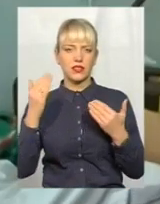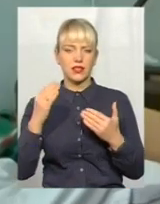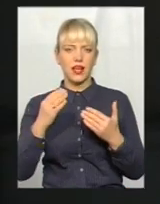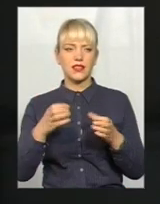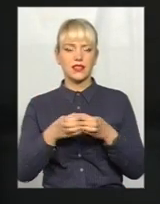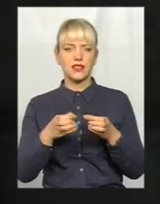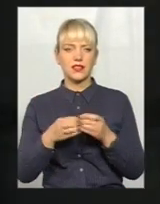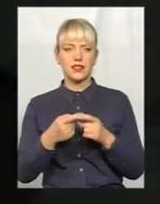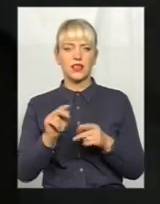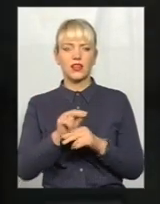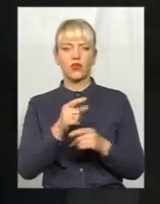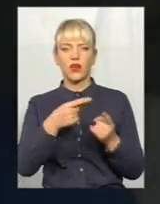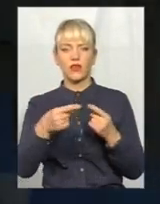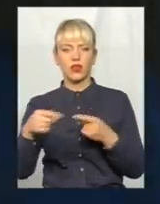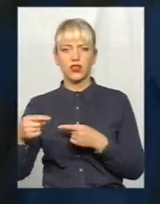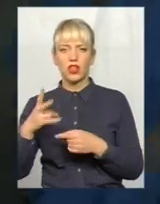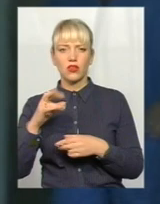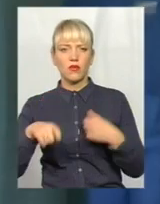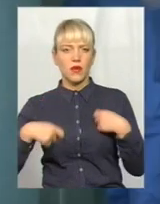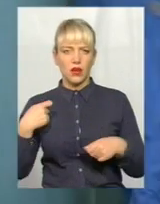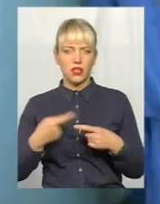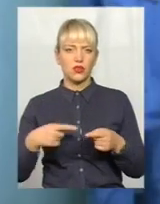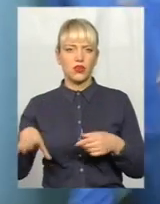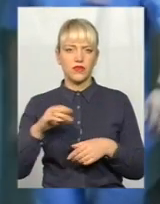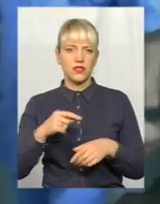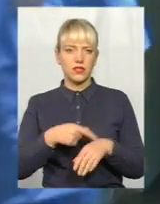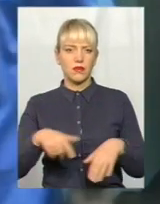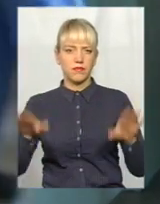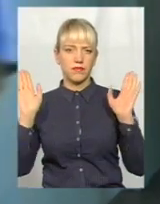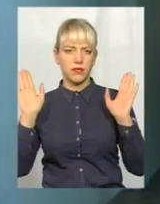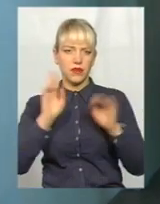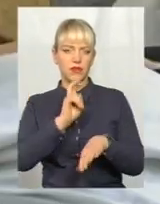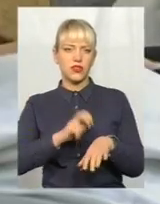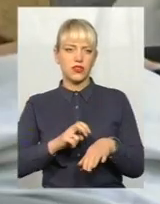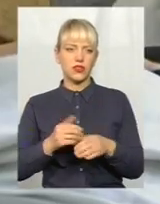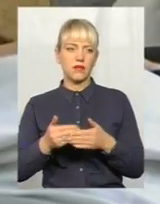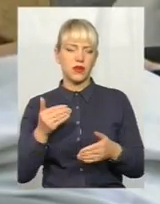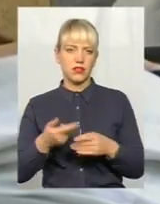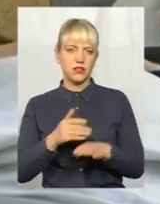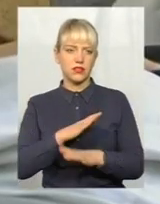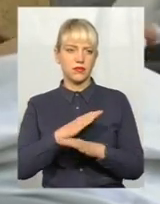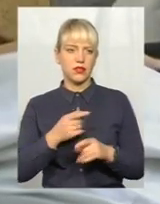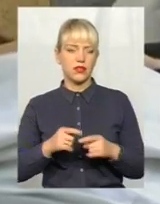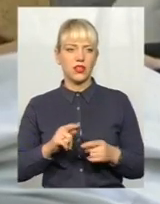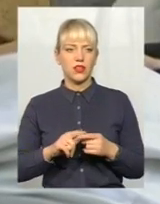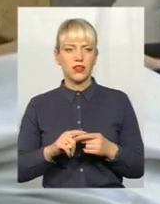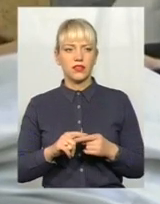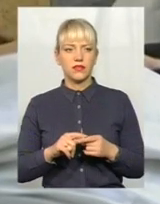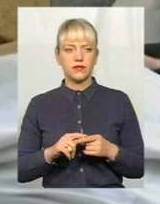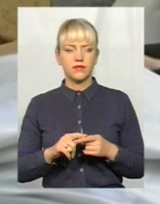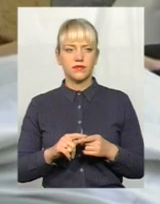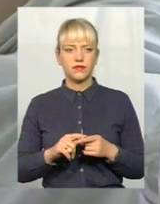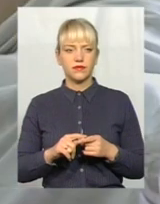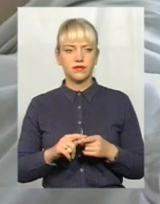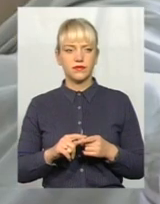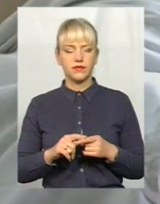лікували і в інших медзакладах, та марно. Лікарі капітулювали перед неминучістю. Ще не фітери є, але спеці на людей.